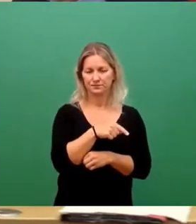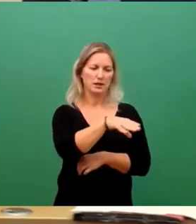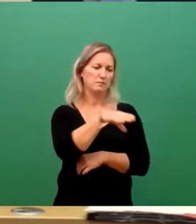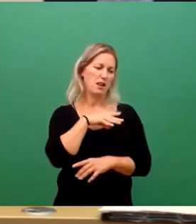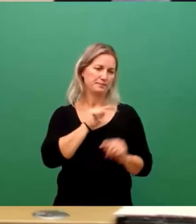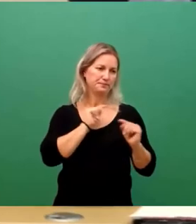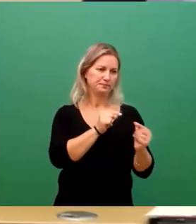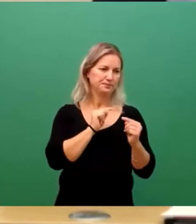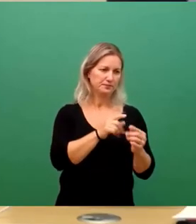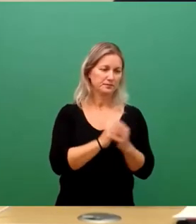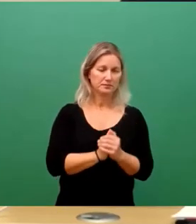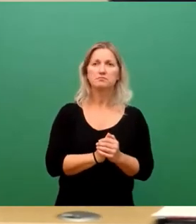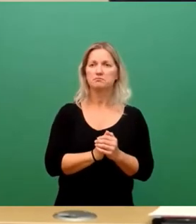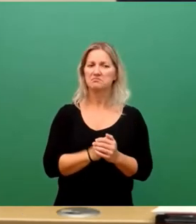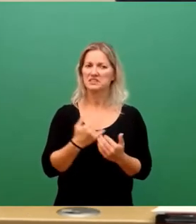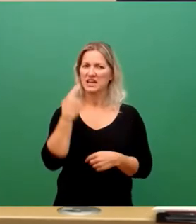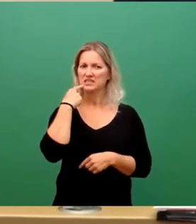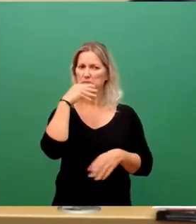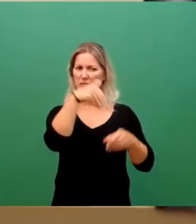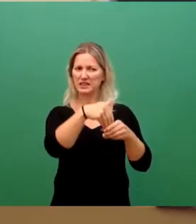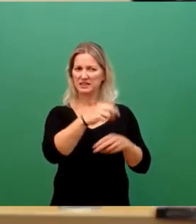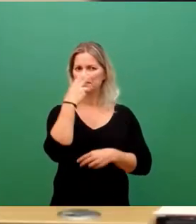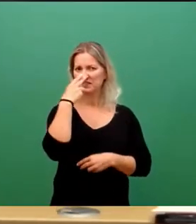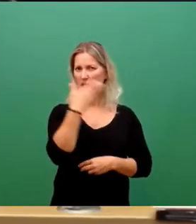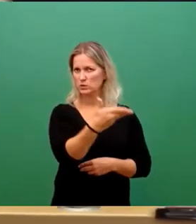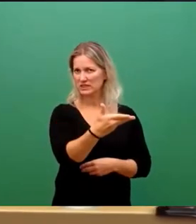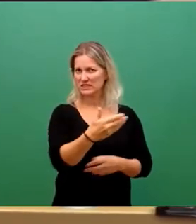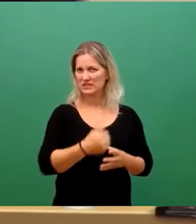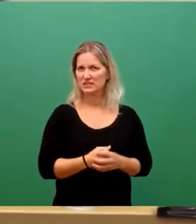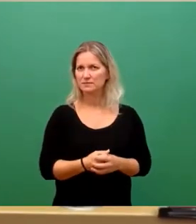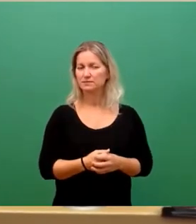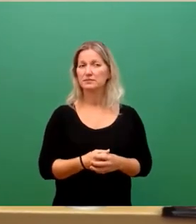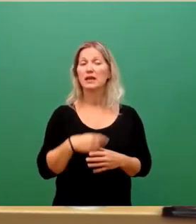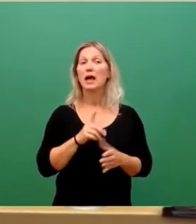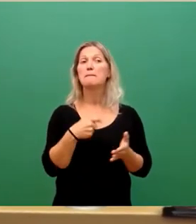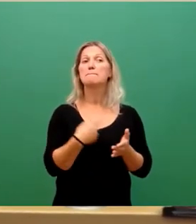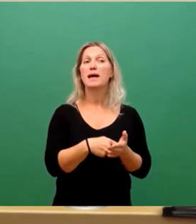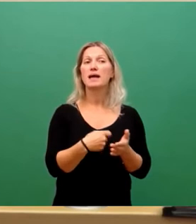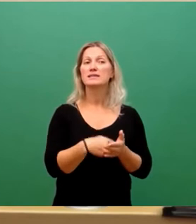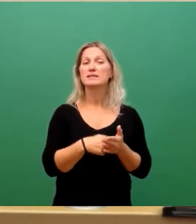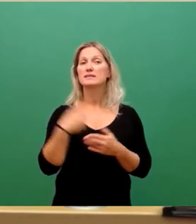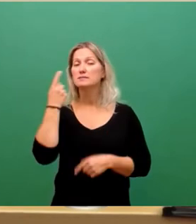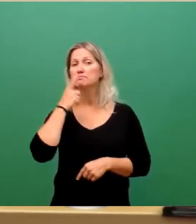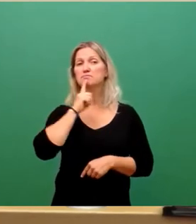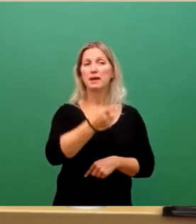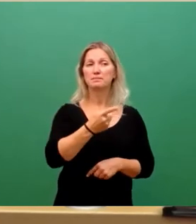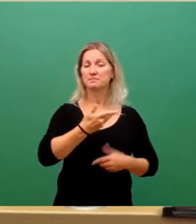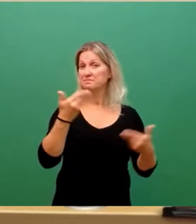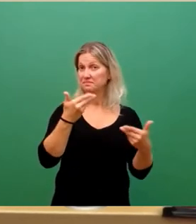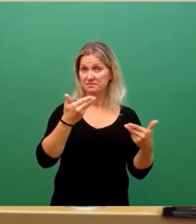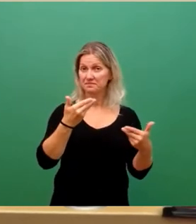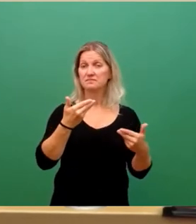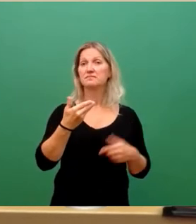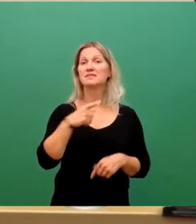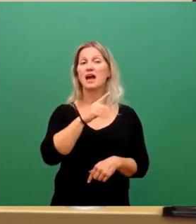Was passiert da im Moment? Also preisbestimmend sind die